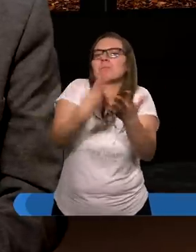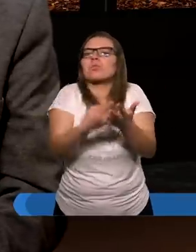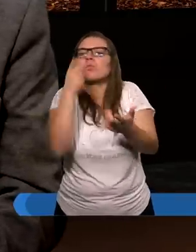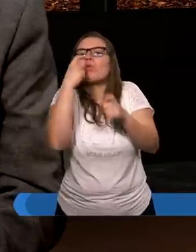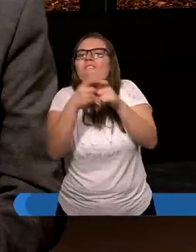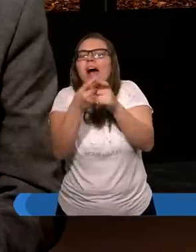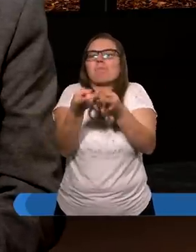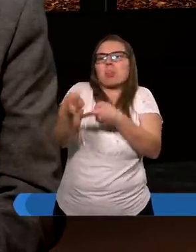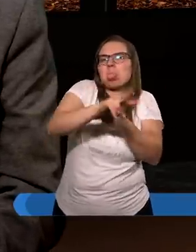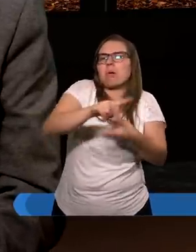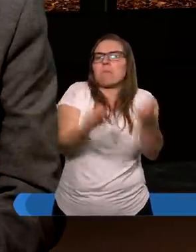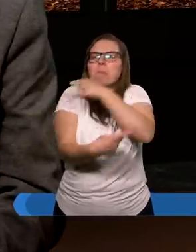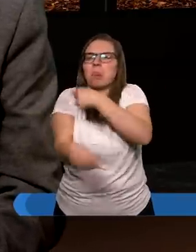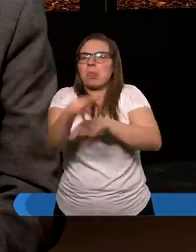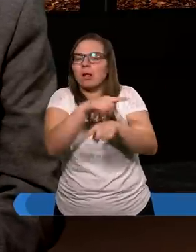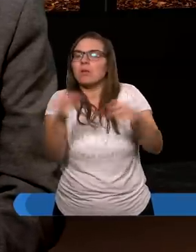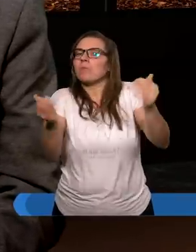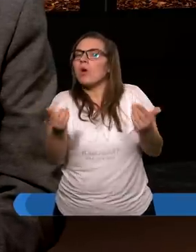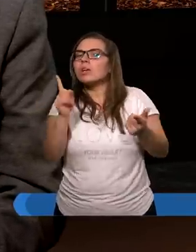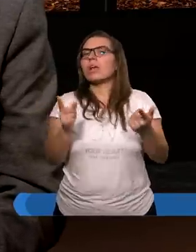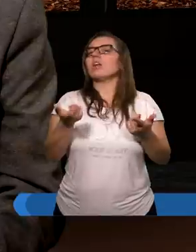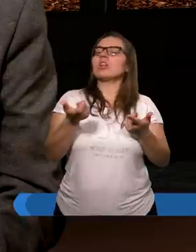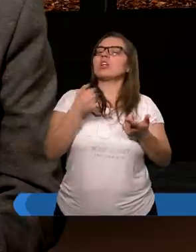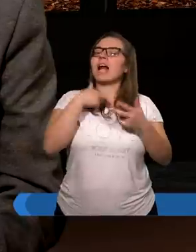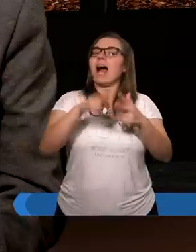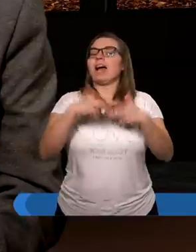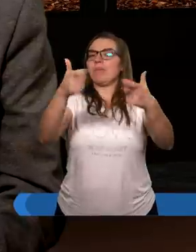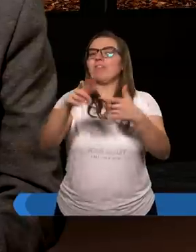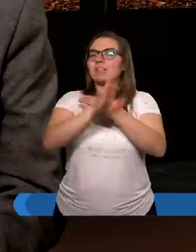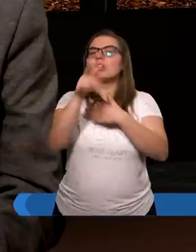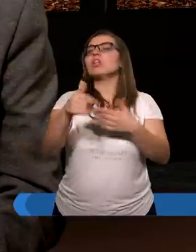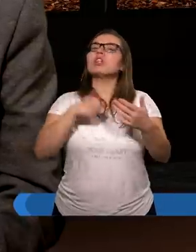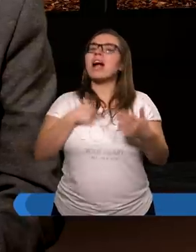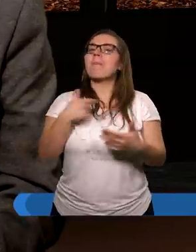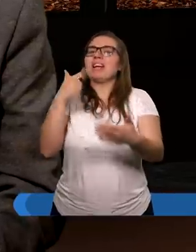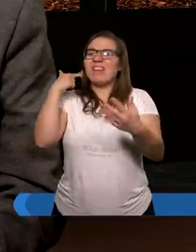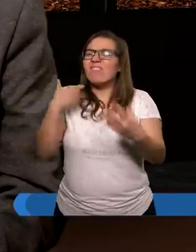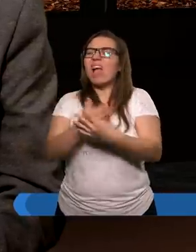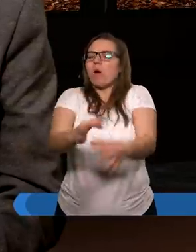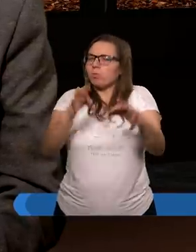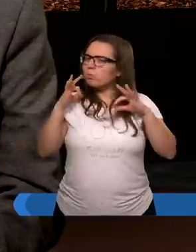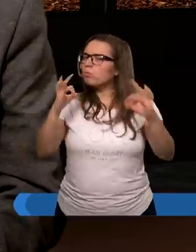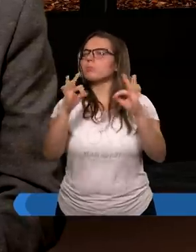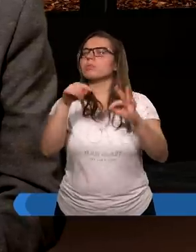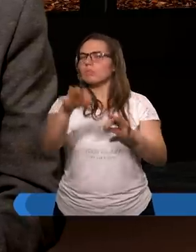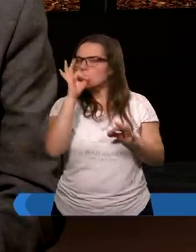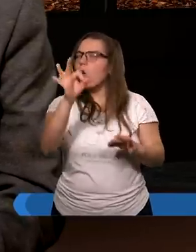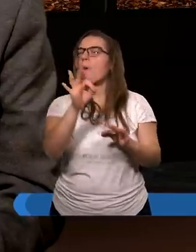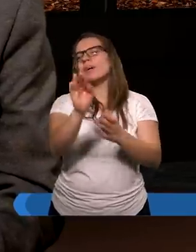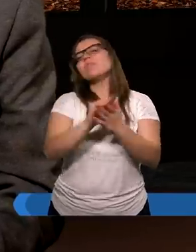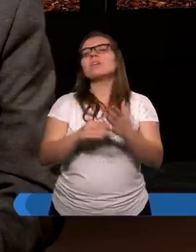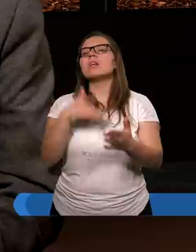które zostały im powiedziane, przekazane na soborze. Dlatego, żeby uwiarygodnić to, to